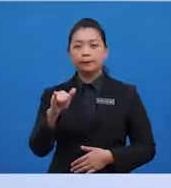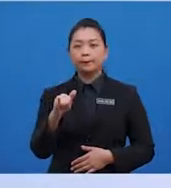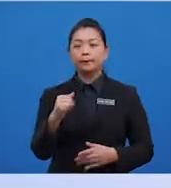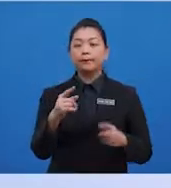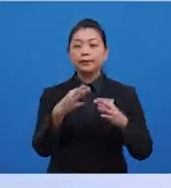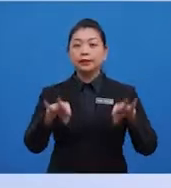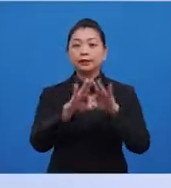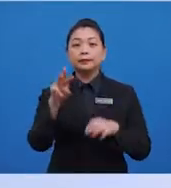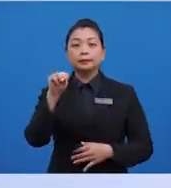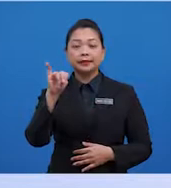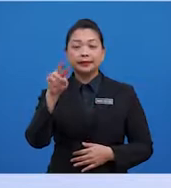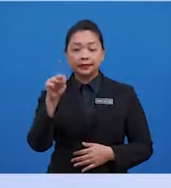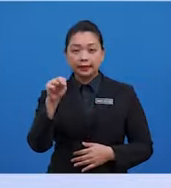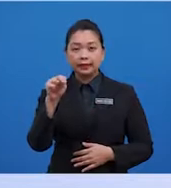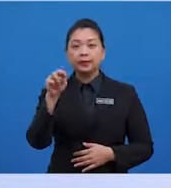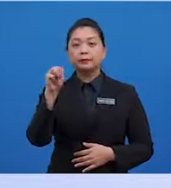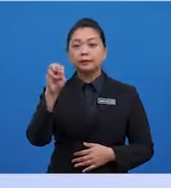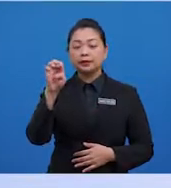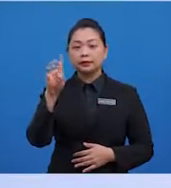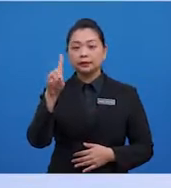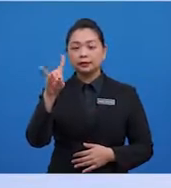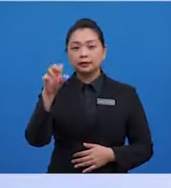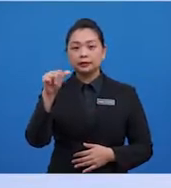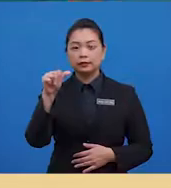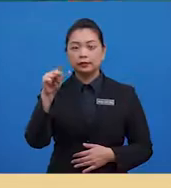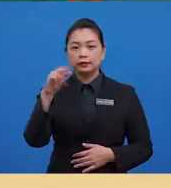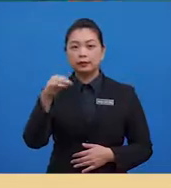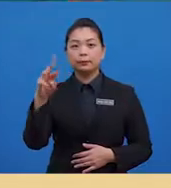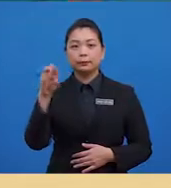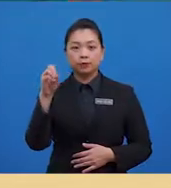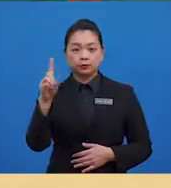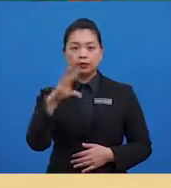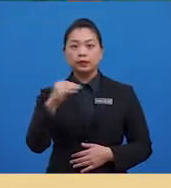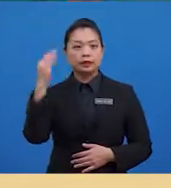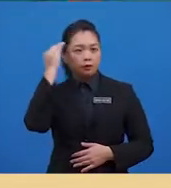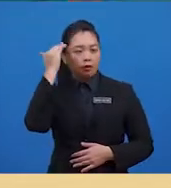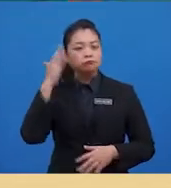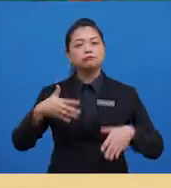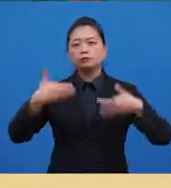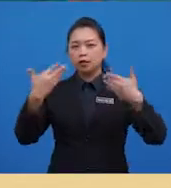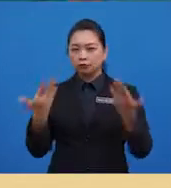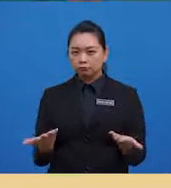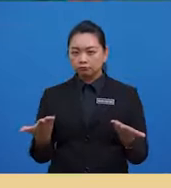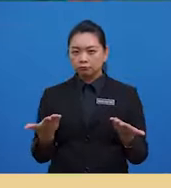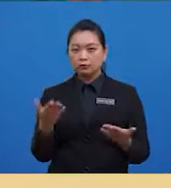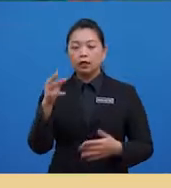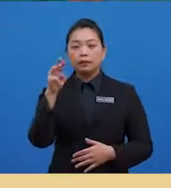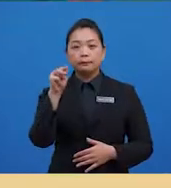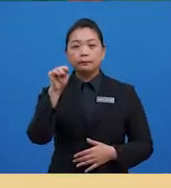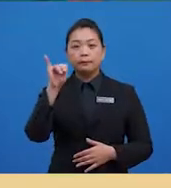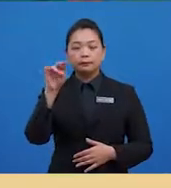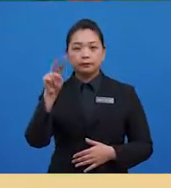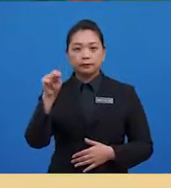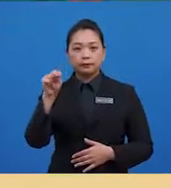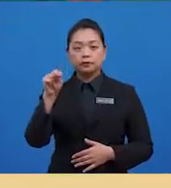mean, median dan mood. Dan mengetahui bagaimana mean, median